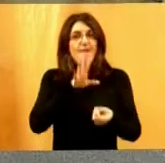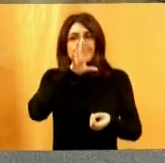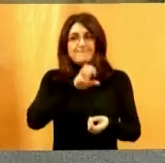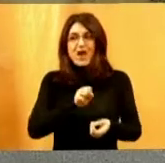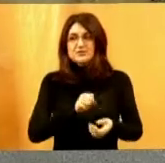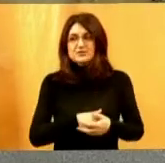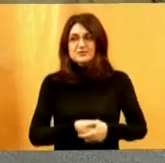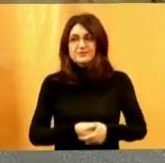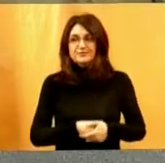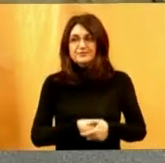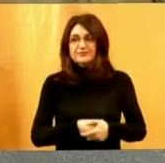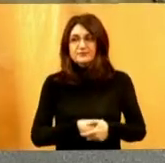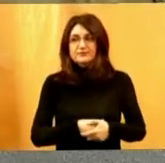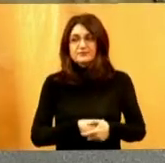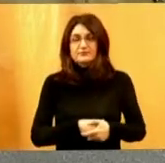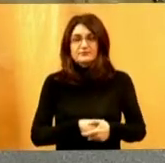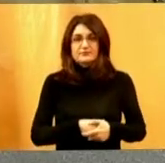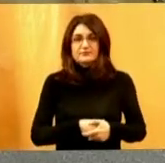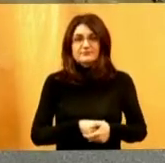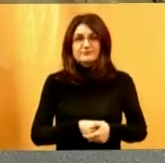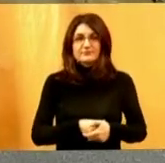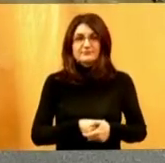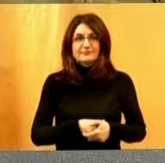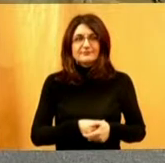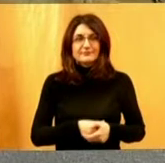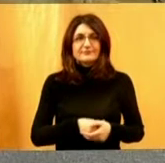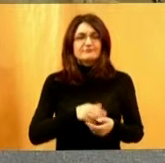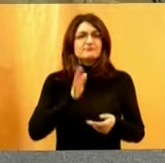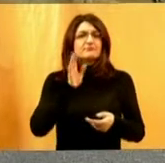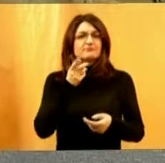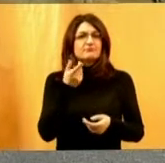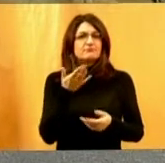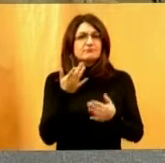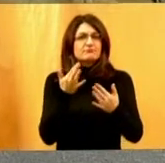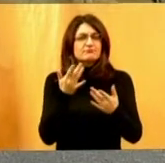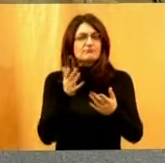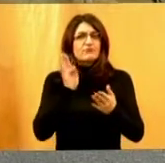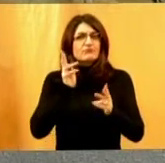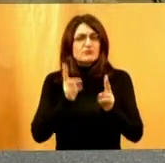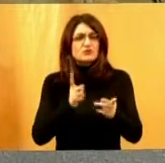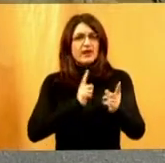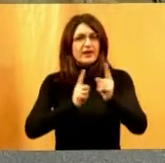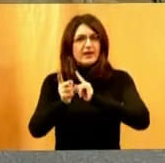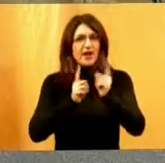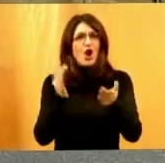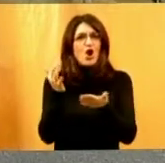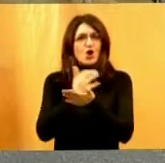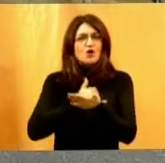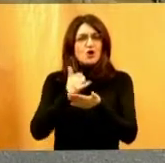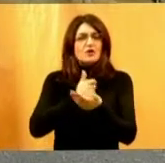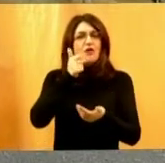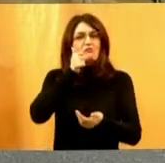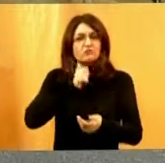Slipe osobe se mogu kretati na nekoliko načina. Korištenjem bijeloga